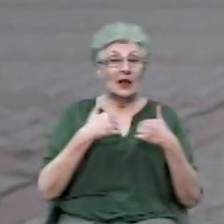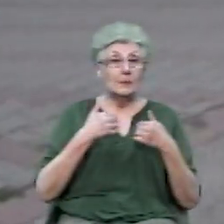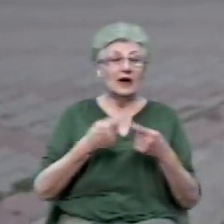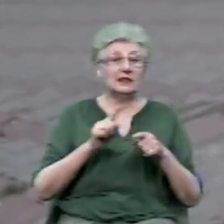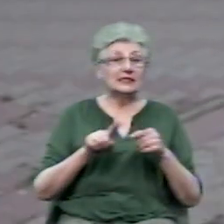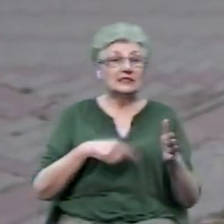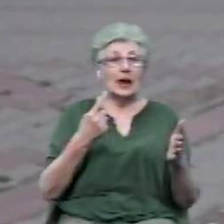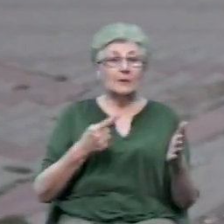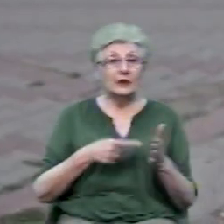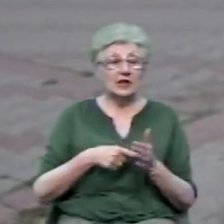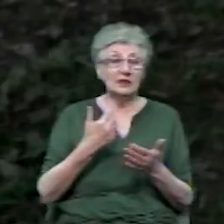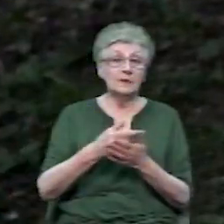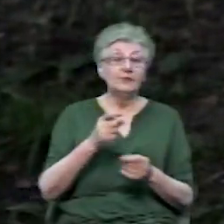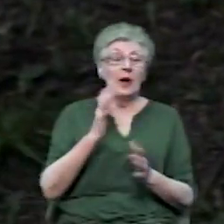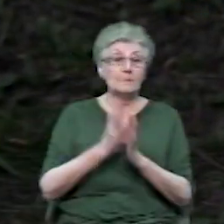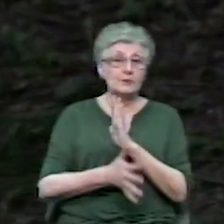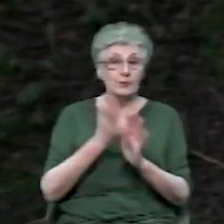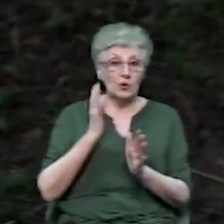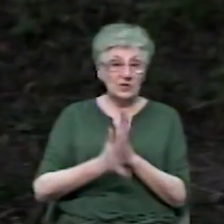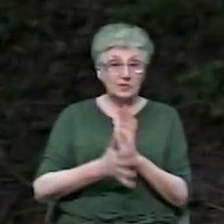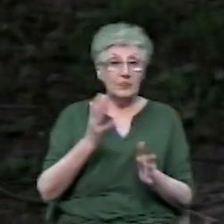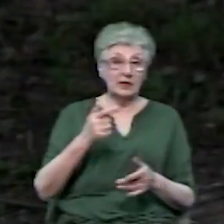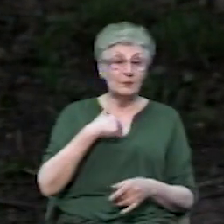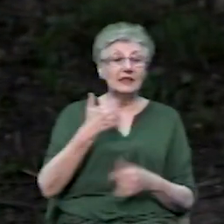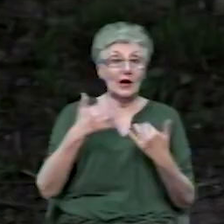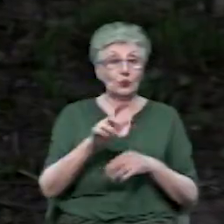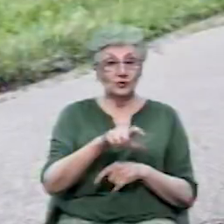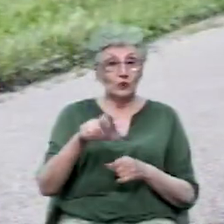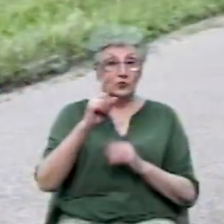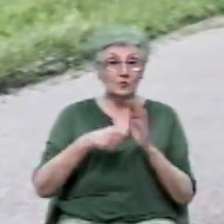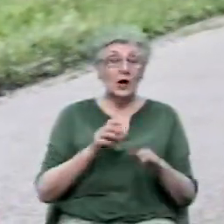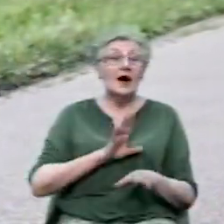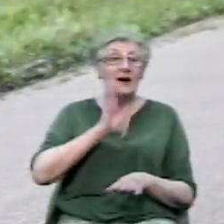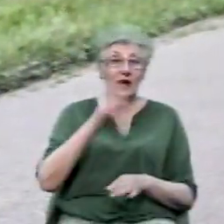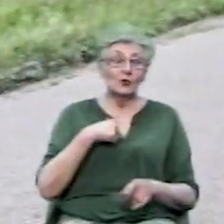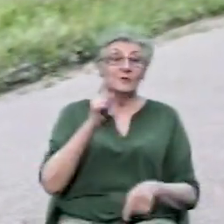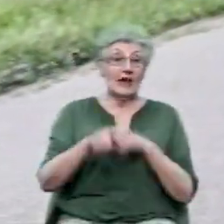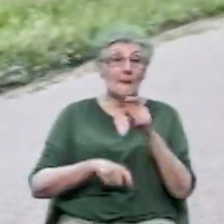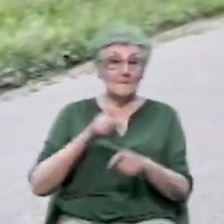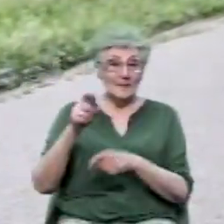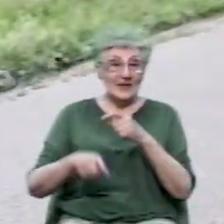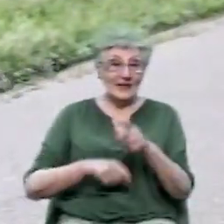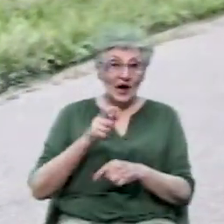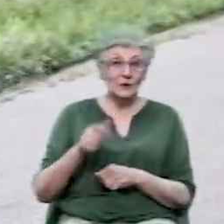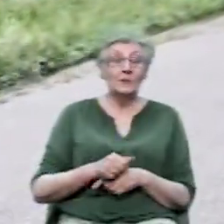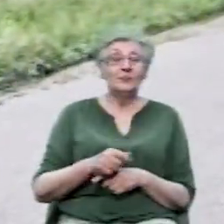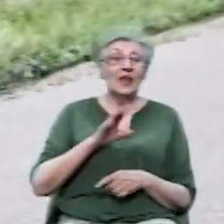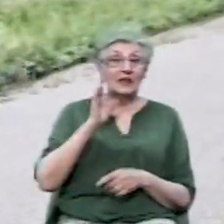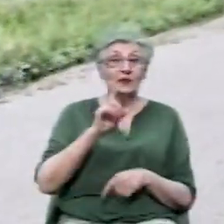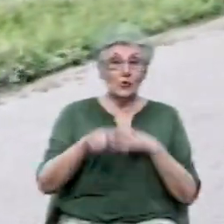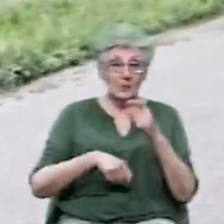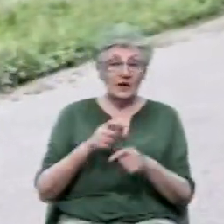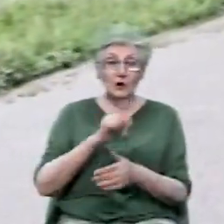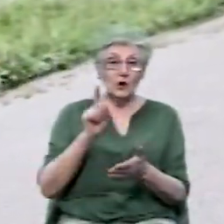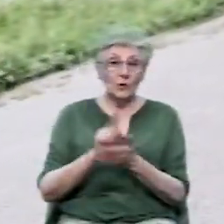особливо в район проспект, мене вже трошки впізнають. Особливо, коли я зранку просто йду на бігову, на ранкову пробіжку, то вони завжди з